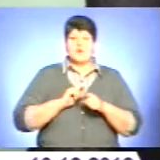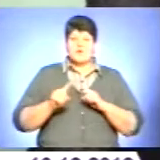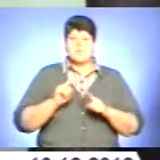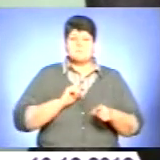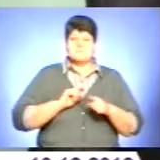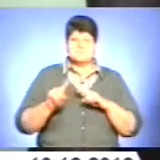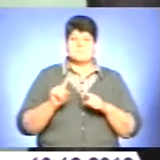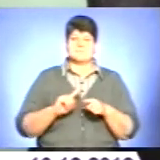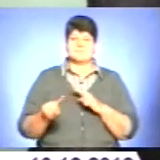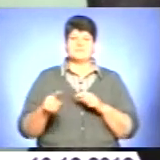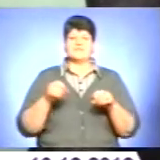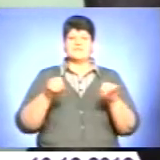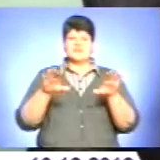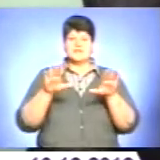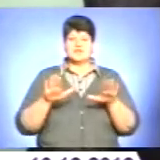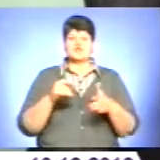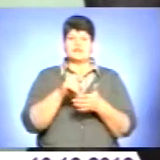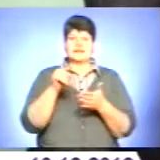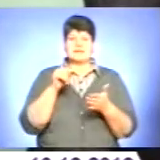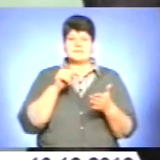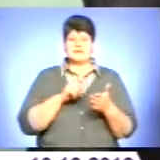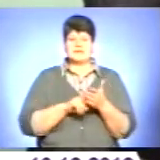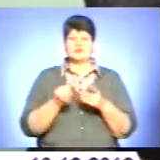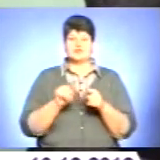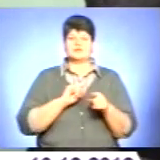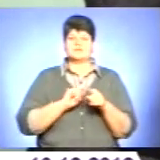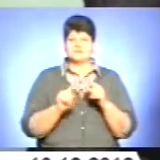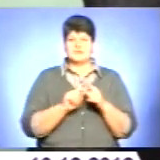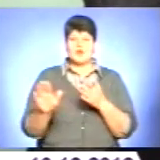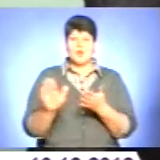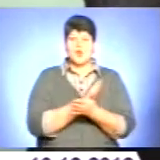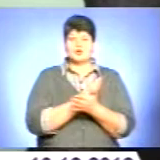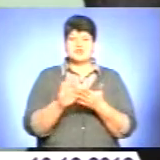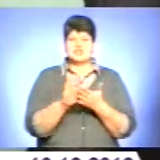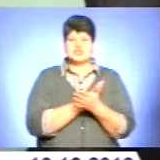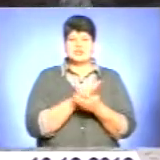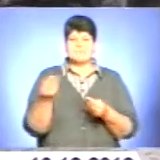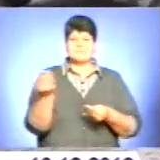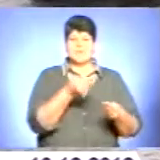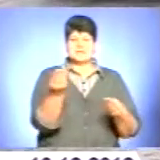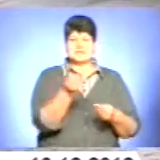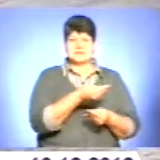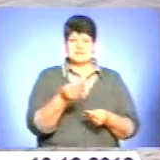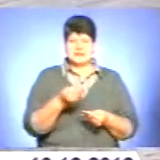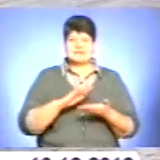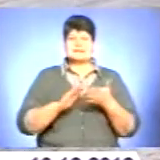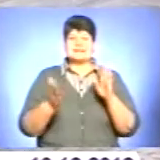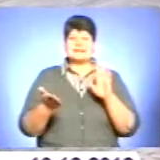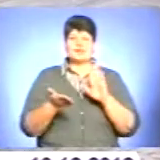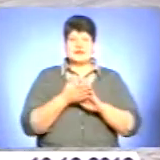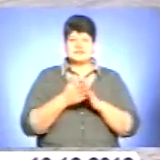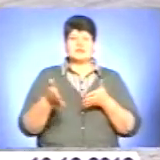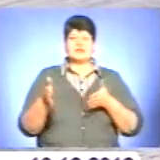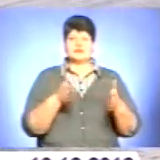вирішувати питання щодо своєчасної очищення та посибки. Ситуація на дорогах області